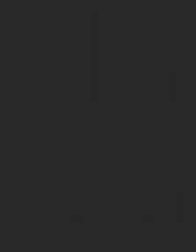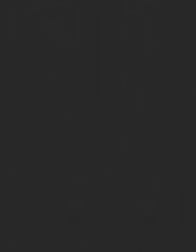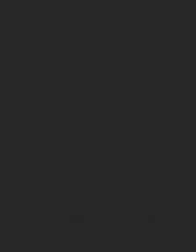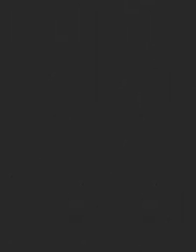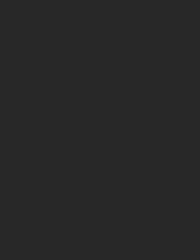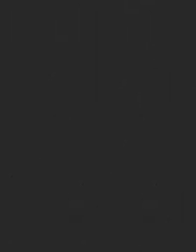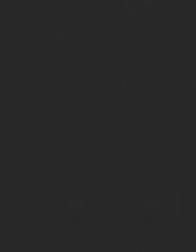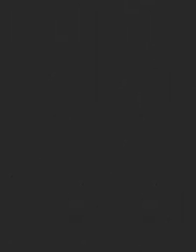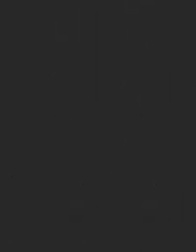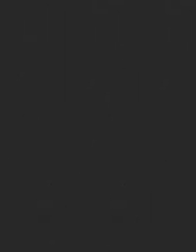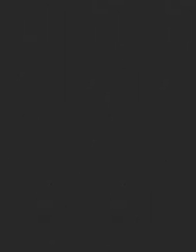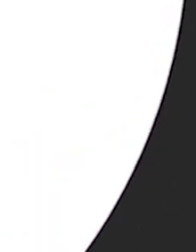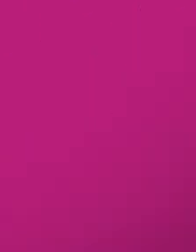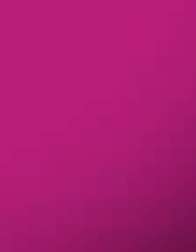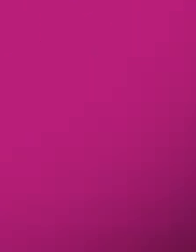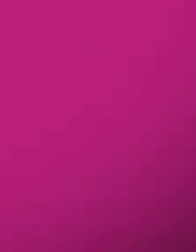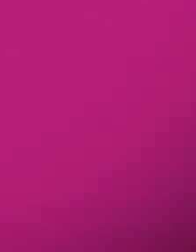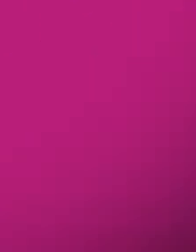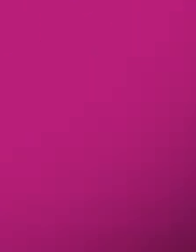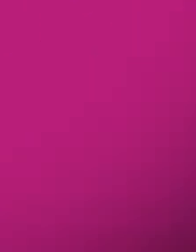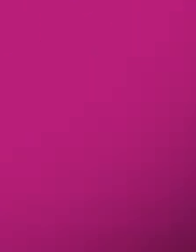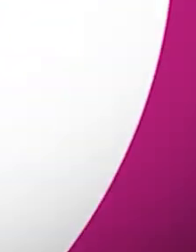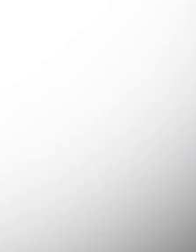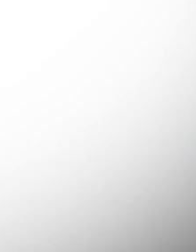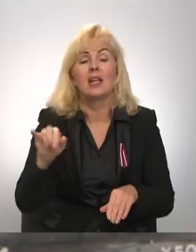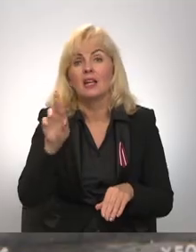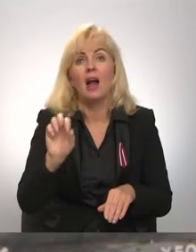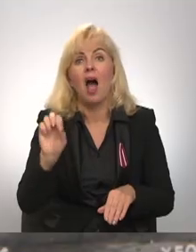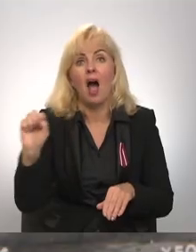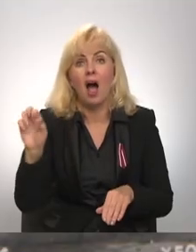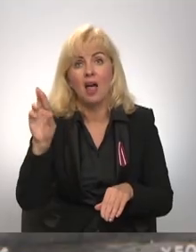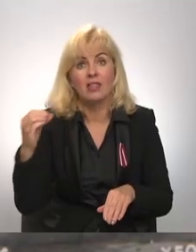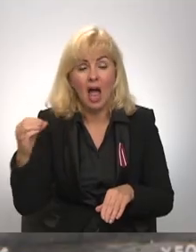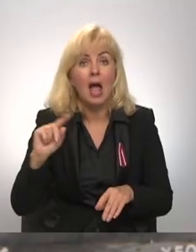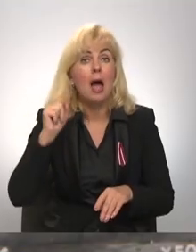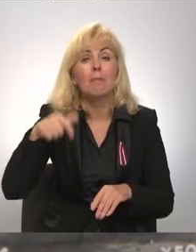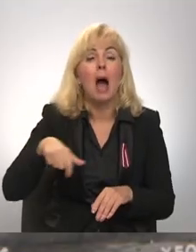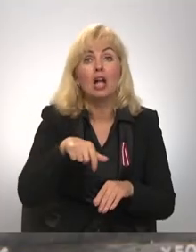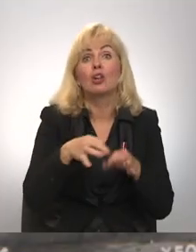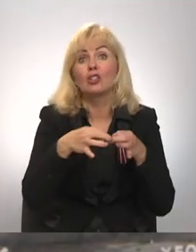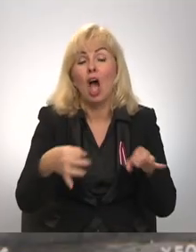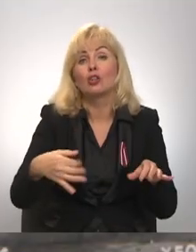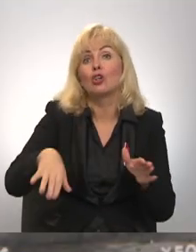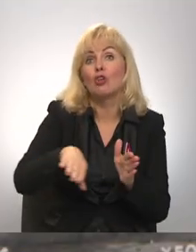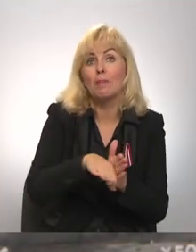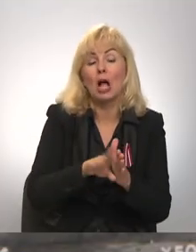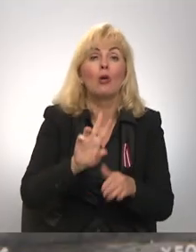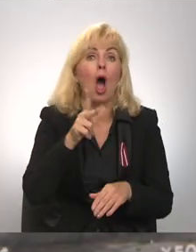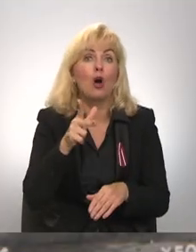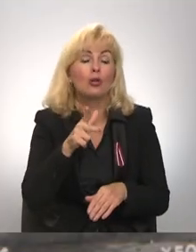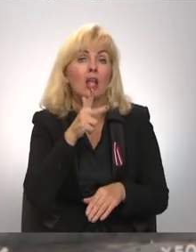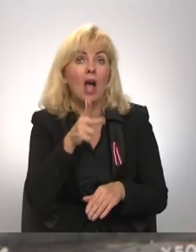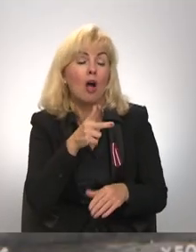Re, visi ēters ir te! Pārdaugavas atbrīvošanā piedalījās arī astotais